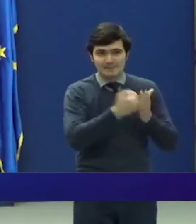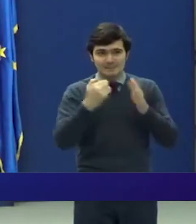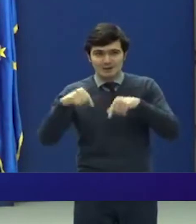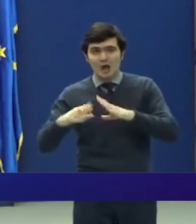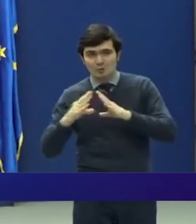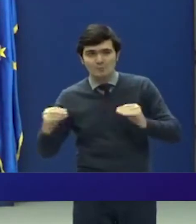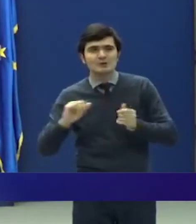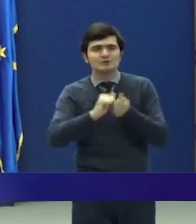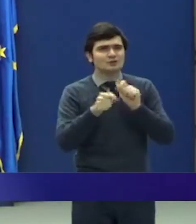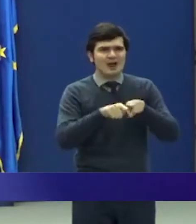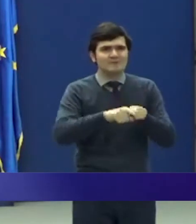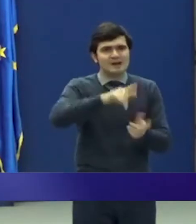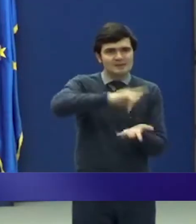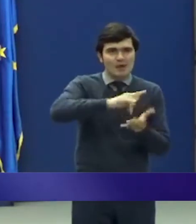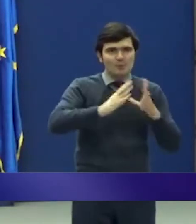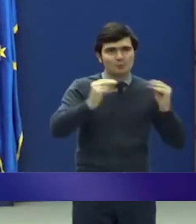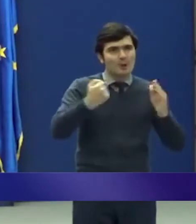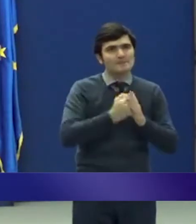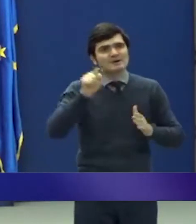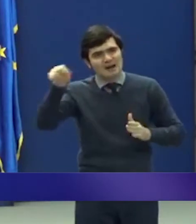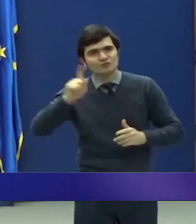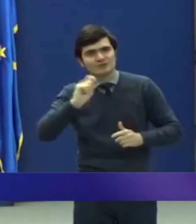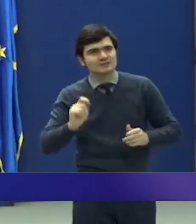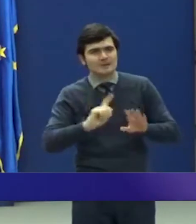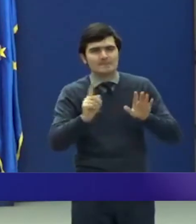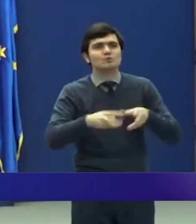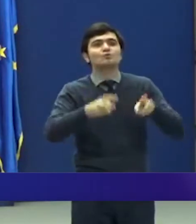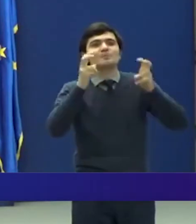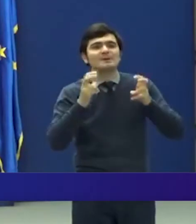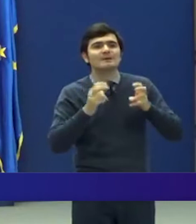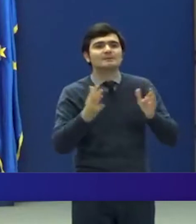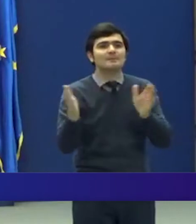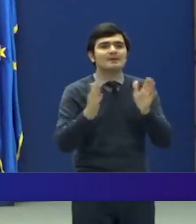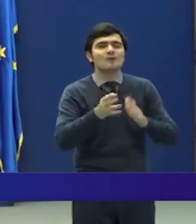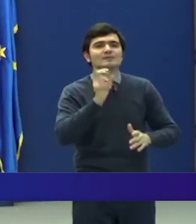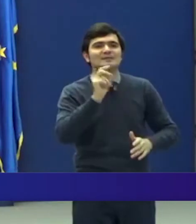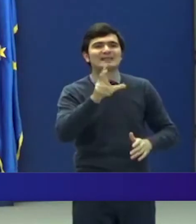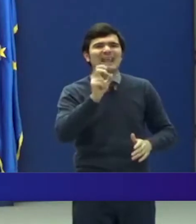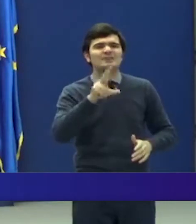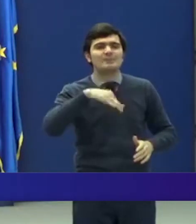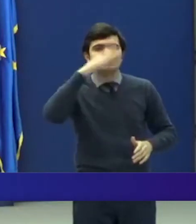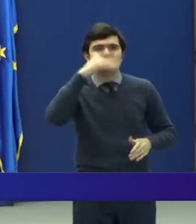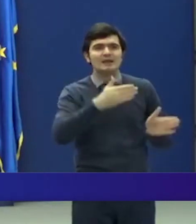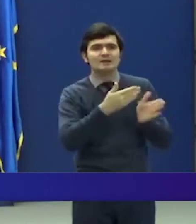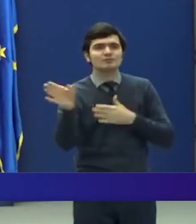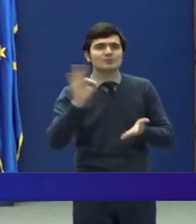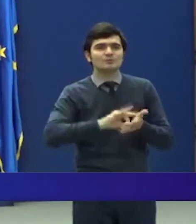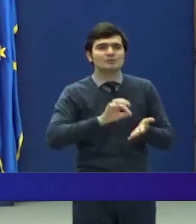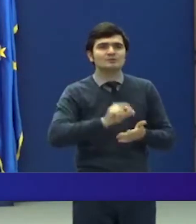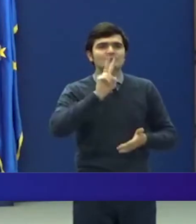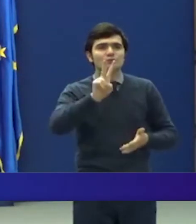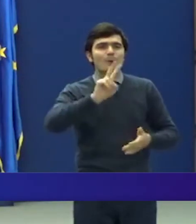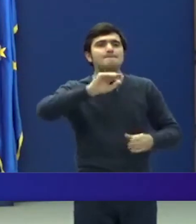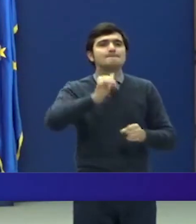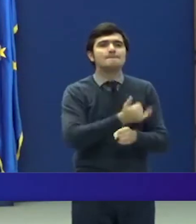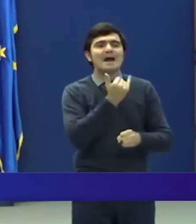aeroporturile din România pentru o perioadă de 13 zile, începând cu data de 2 mai până în